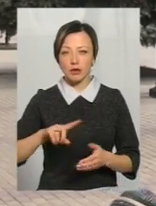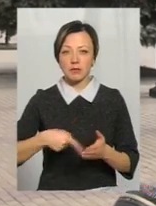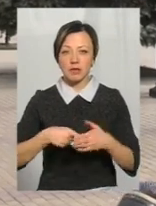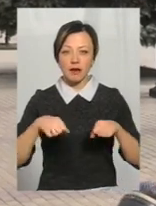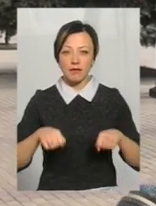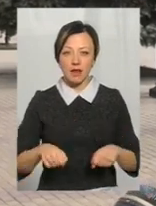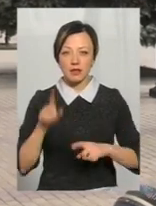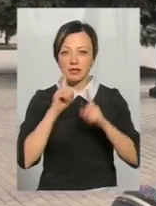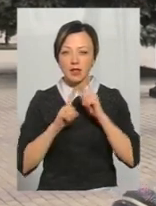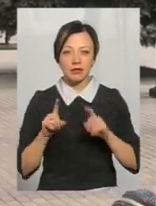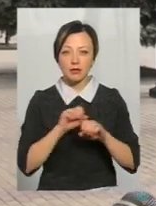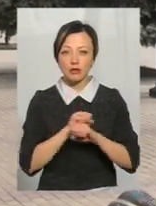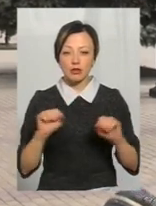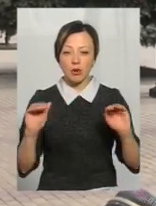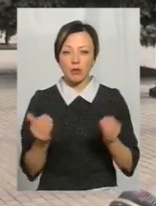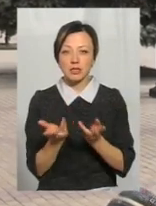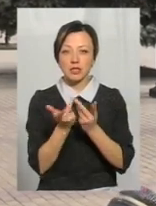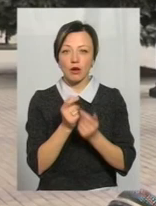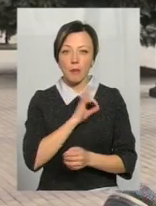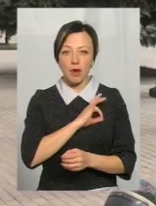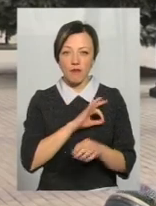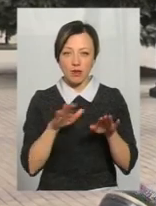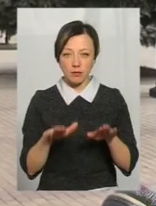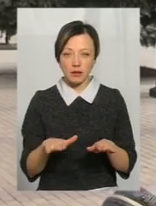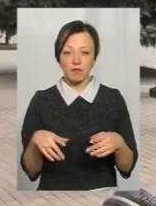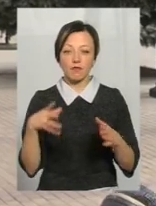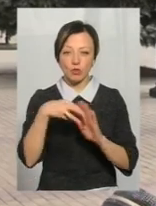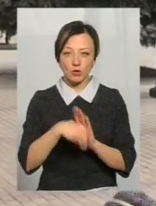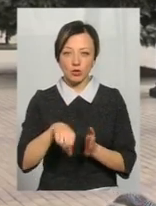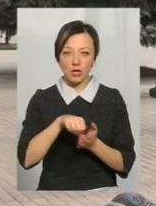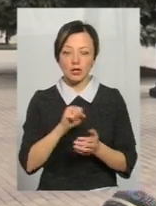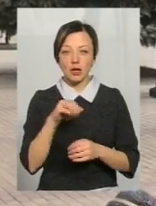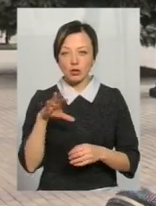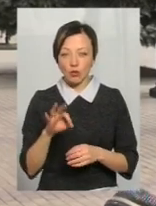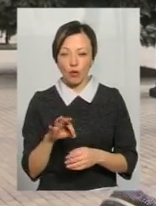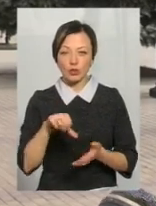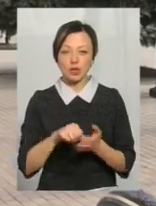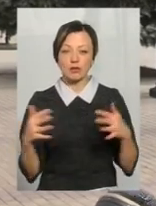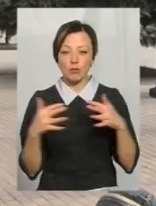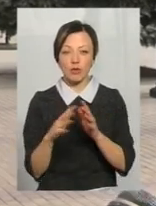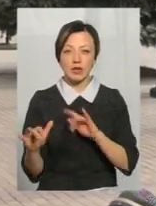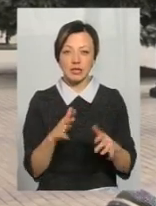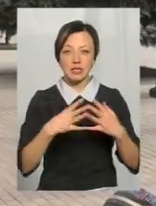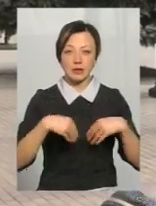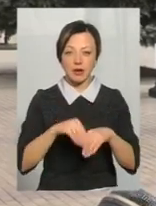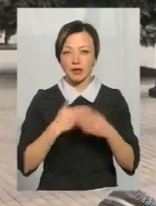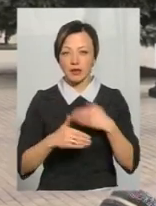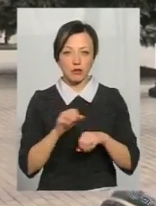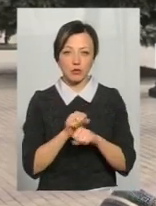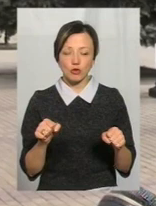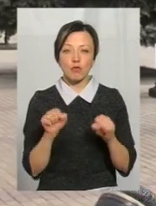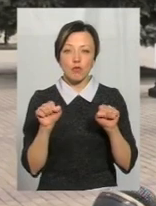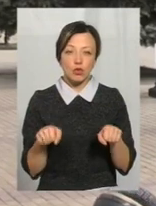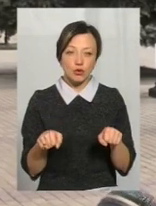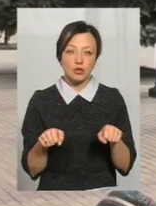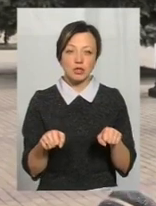сесія не вправі обмежувати кількість пільговиків, в тому числі учасників АТО, учасників бойових дій. Сімей, інвалідів, не можуть. Вони